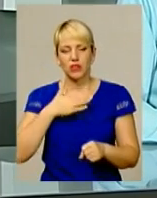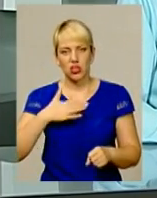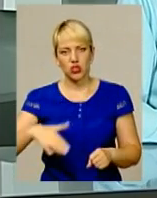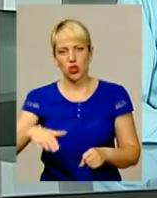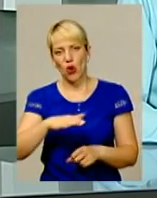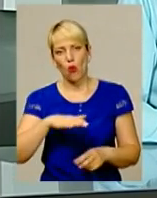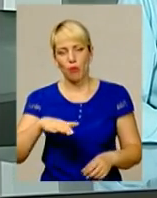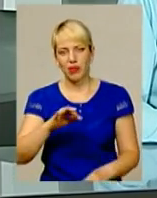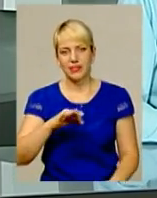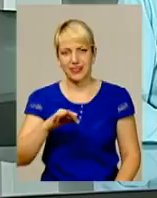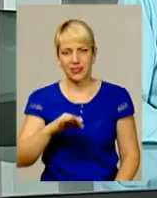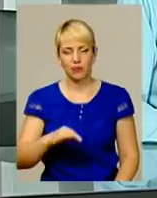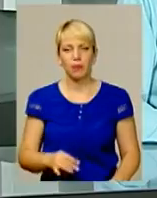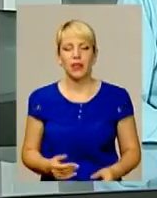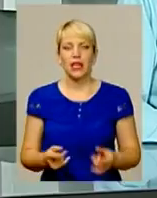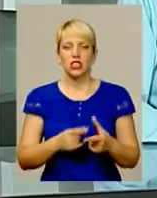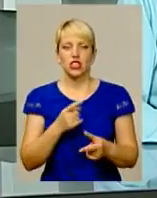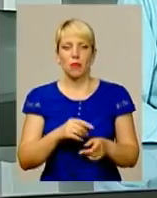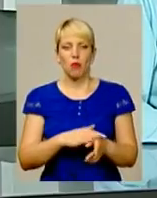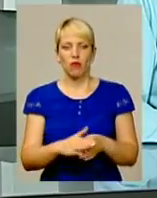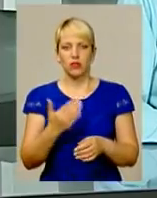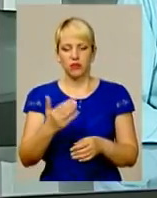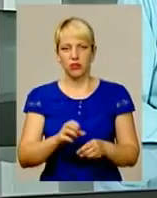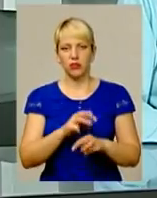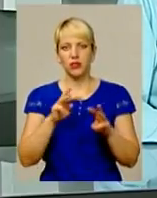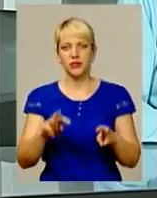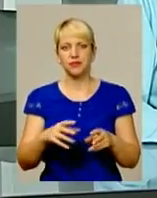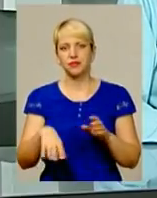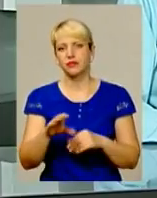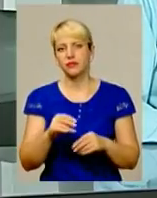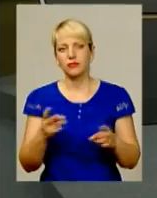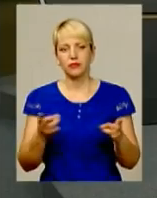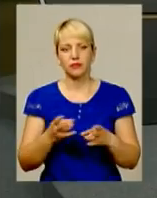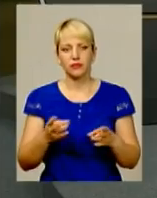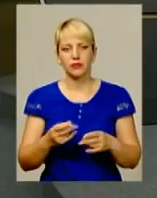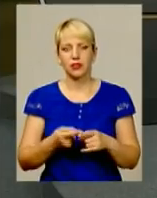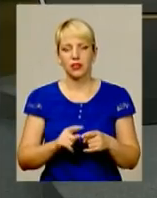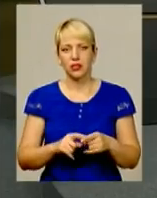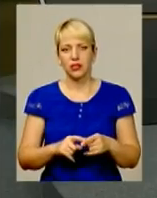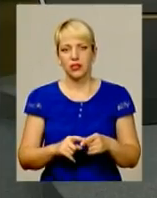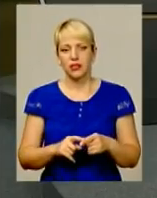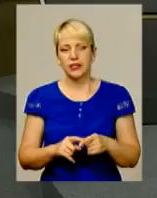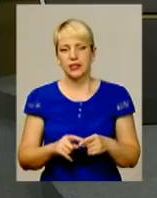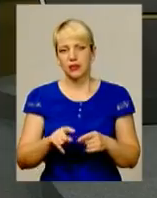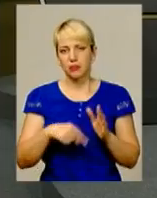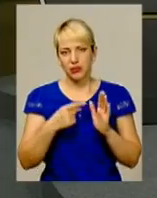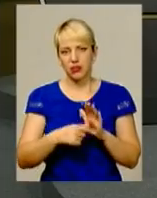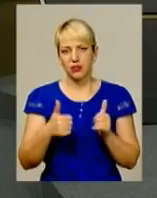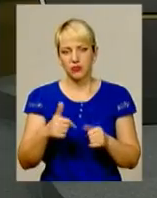області, чи повністю вони забезпечені всім необхідним? Дуже слушне запитання, тому що